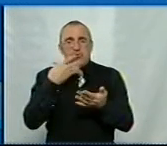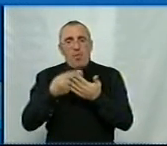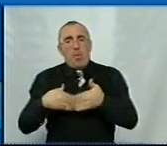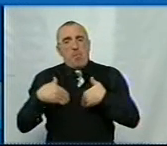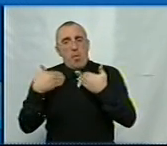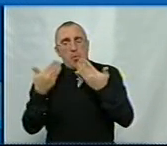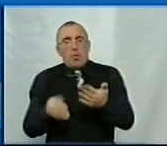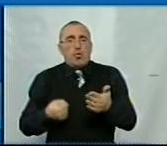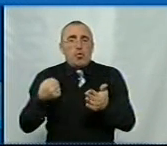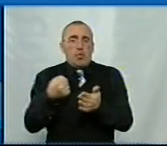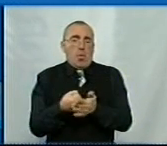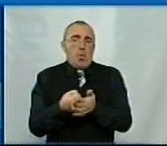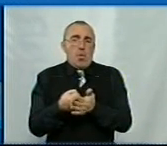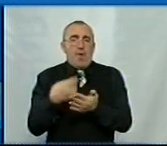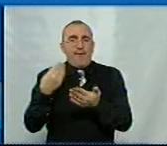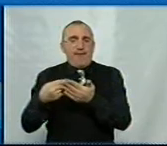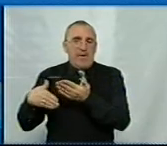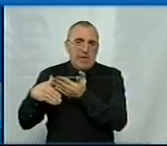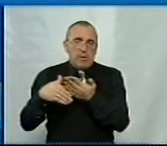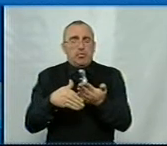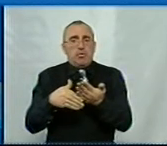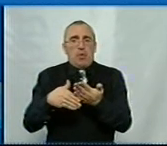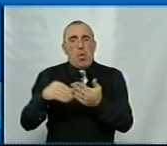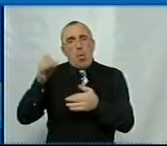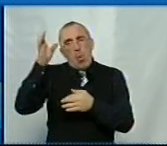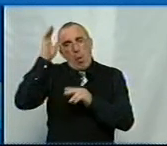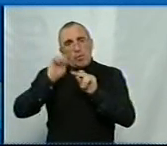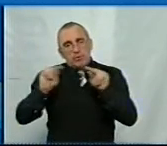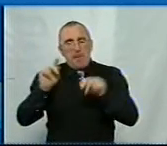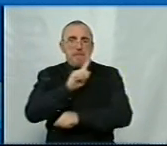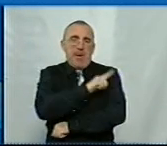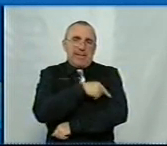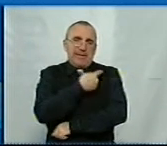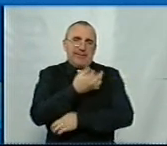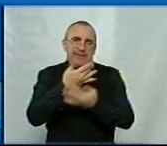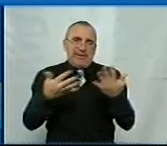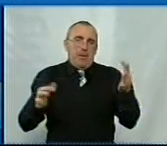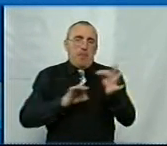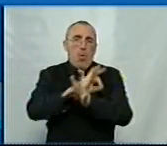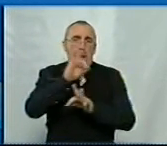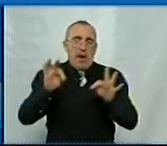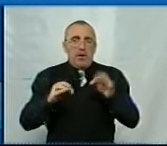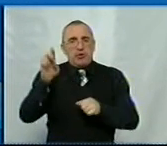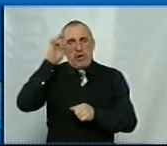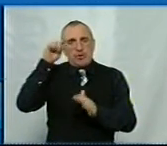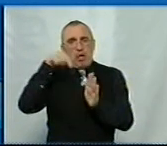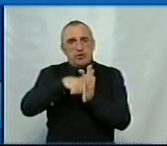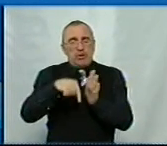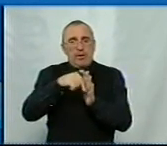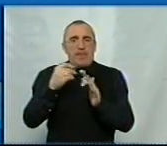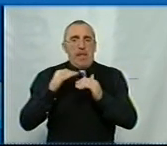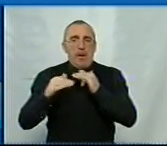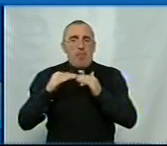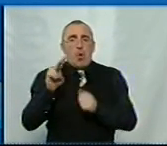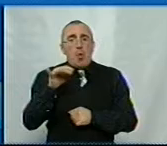щодо фінансування освіти, медицини і інших проєктів державного значення на місцях,